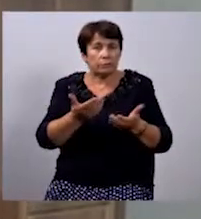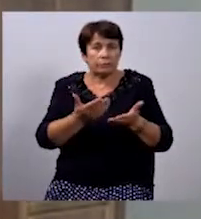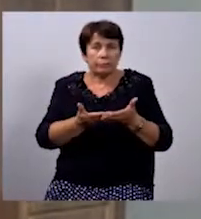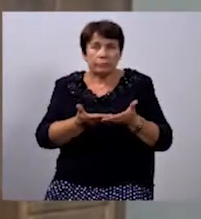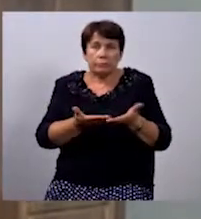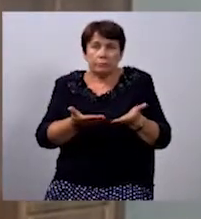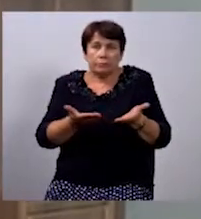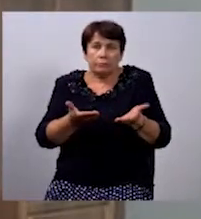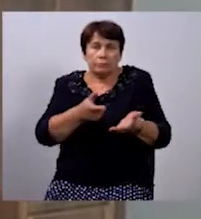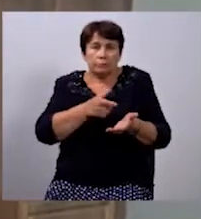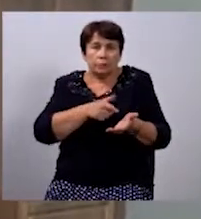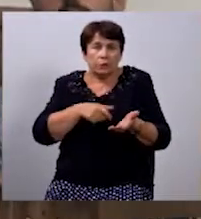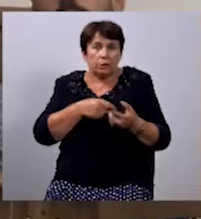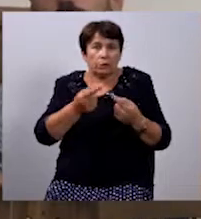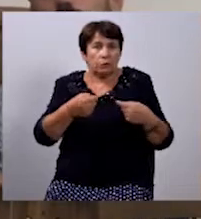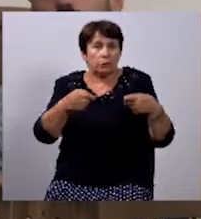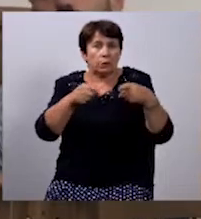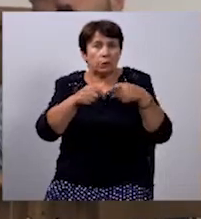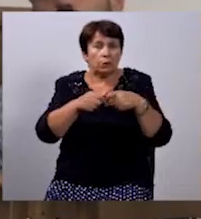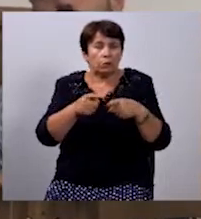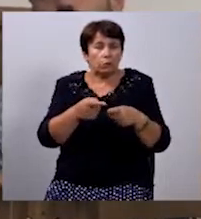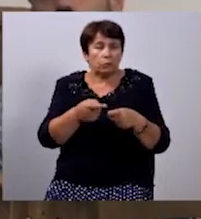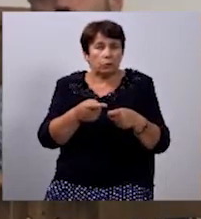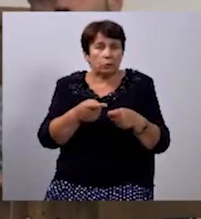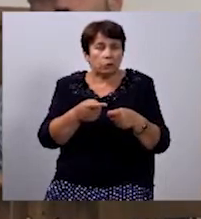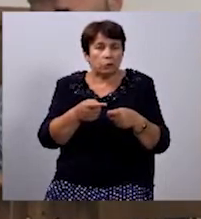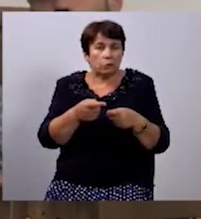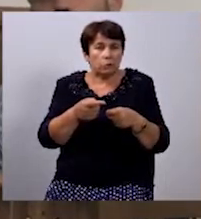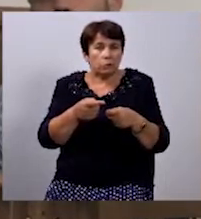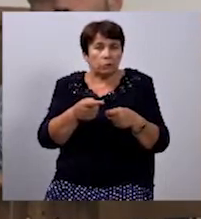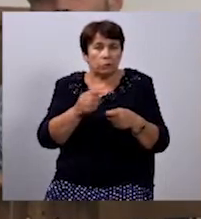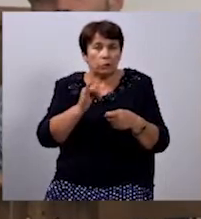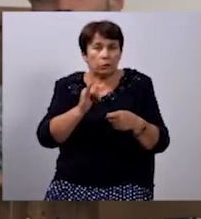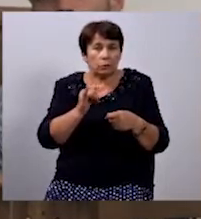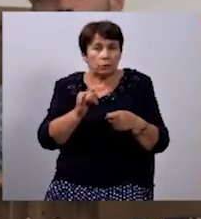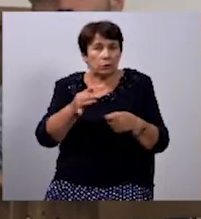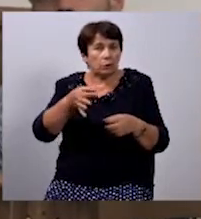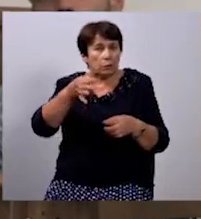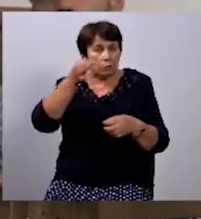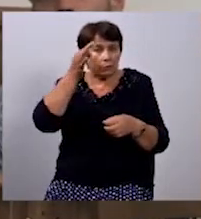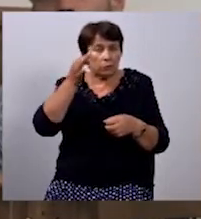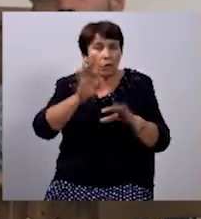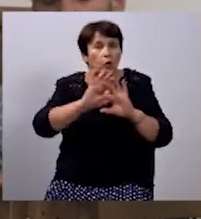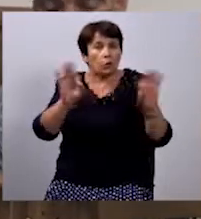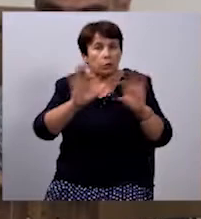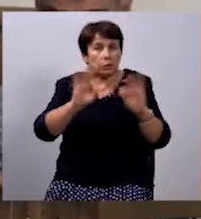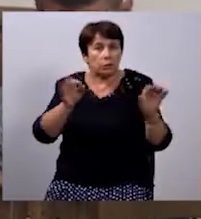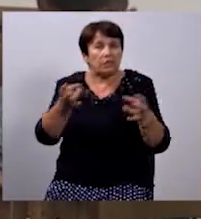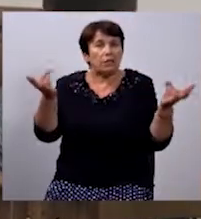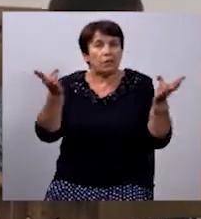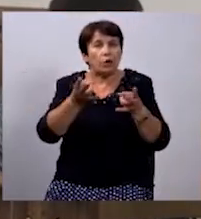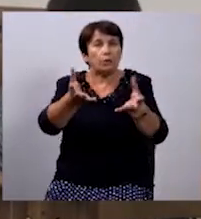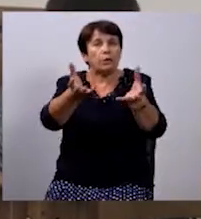до депутатських корпусів окремих місцевих бюджетів і надати роз'яснення про необхідність